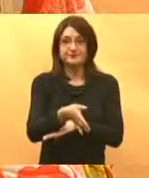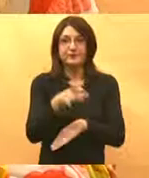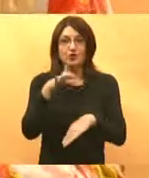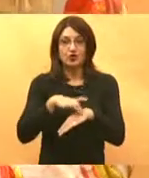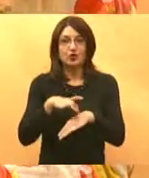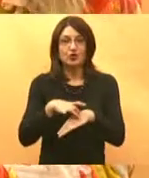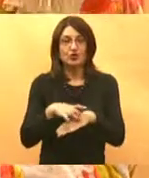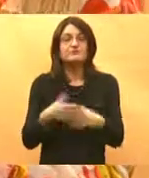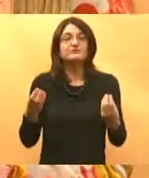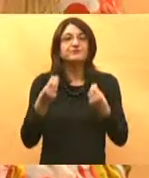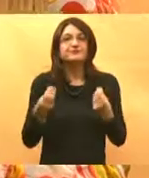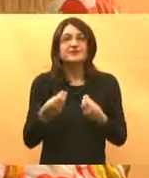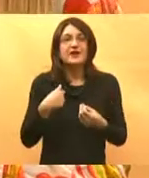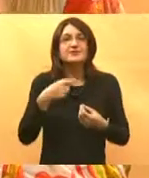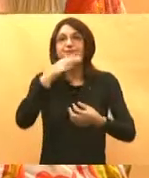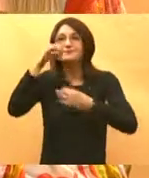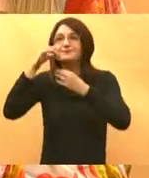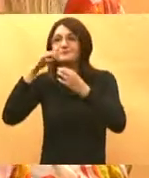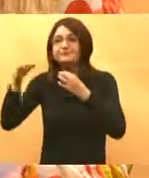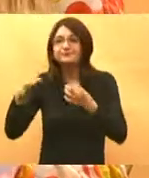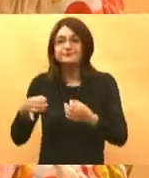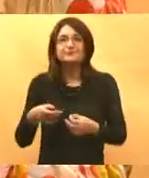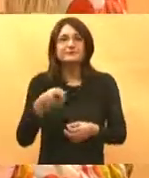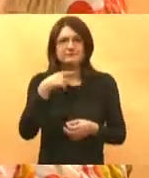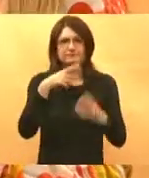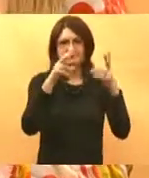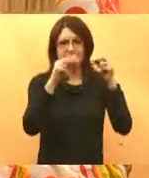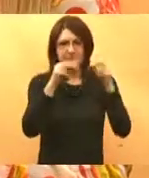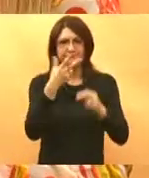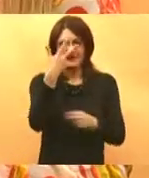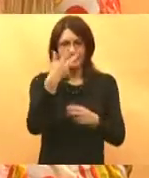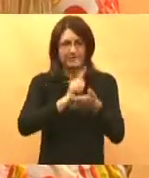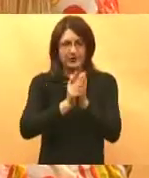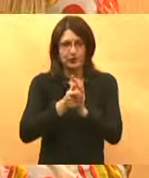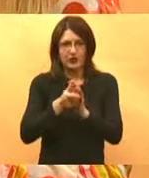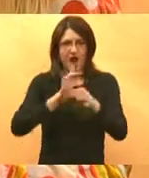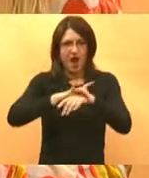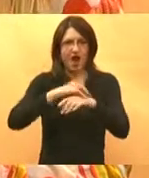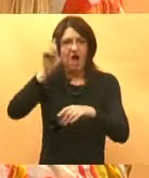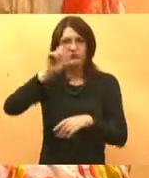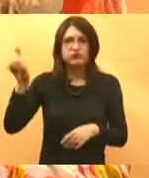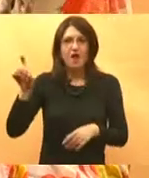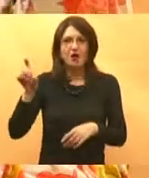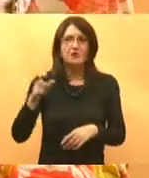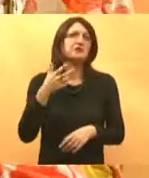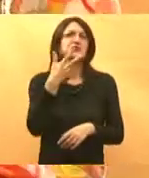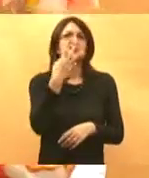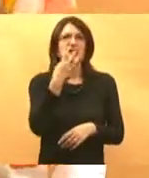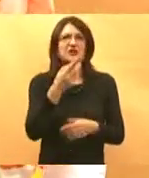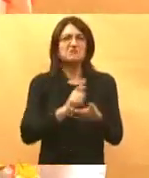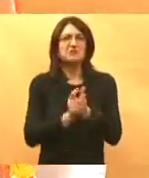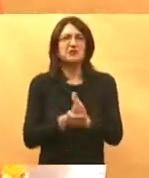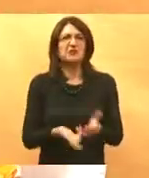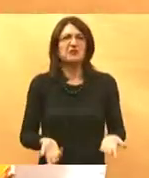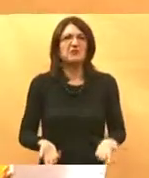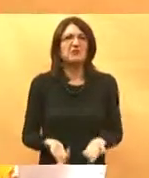mišljenje? Sad ću on reći zašto. sam malo ispitala. Kada vi sa mnom pričate tri minute u ambulanti ili četiri, onda ja imam dojam da se